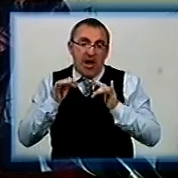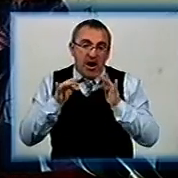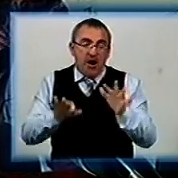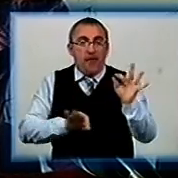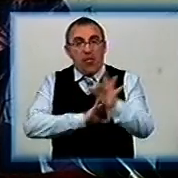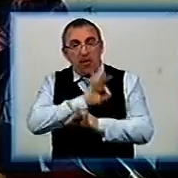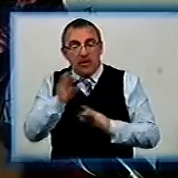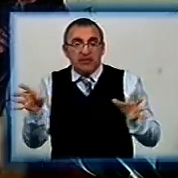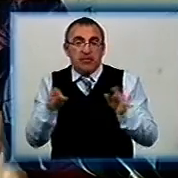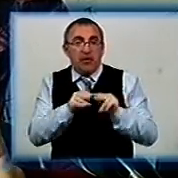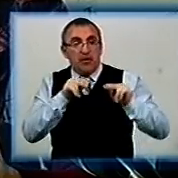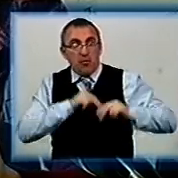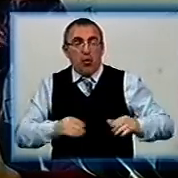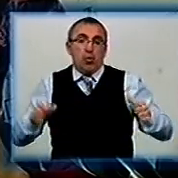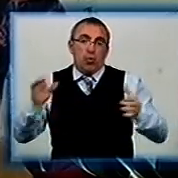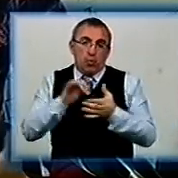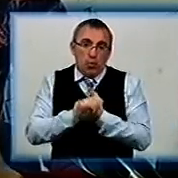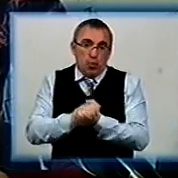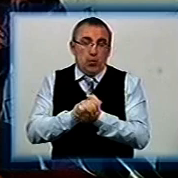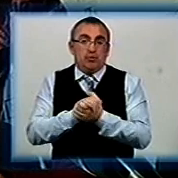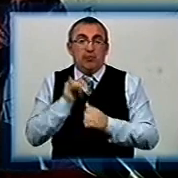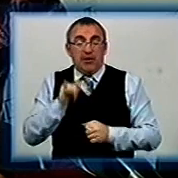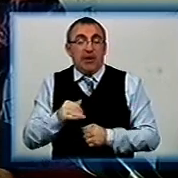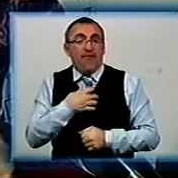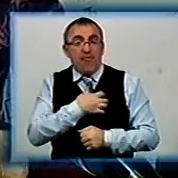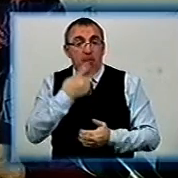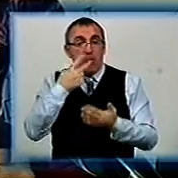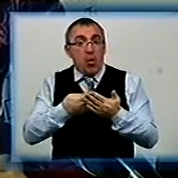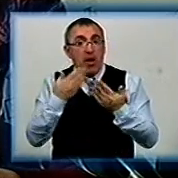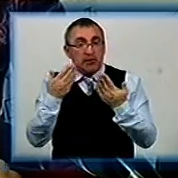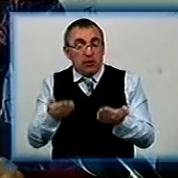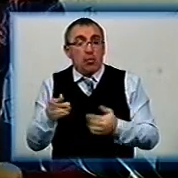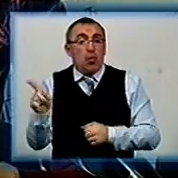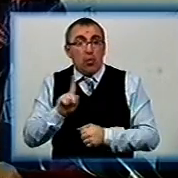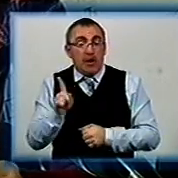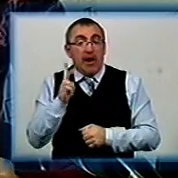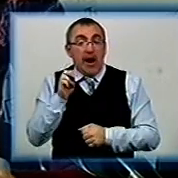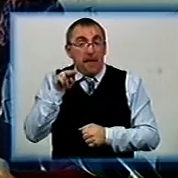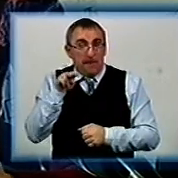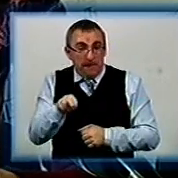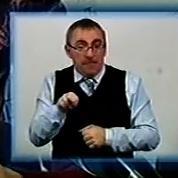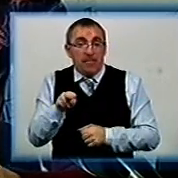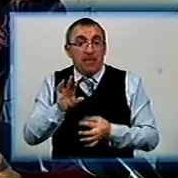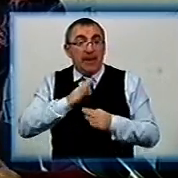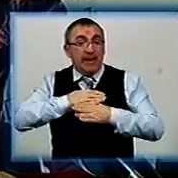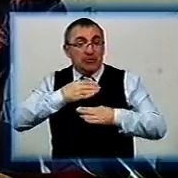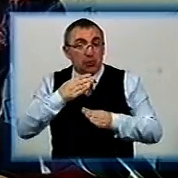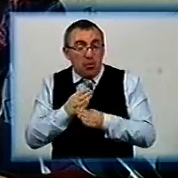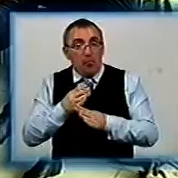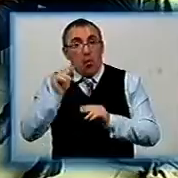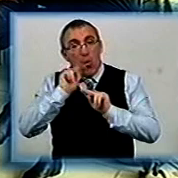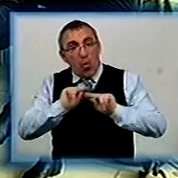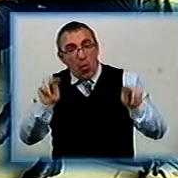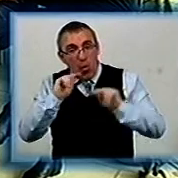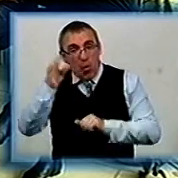проекти, співпрацю, дружбу. І це найважливіший показник того, що кемп як інструмент освітній,